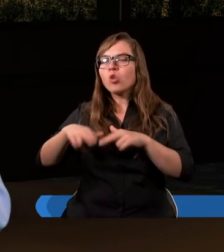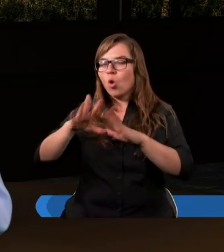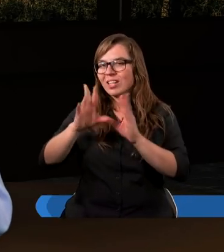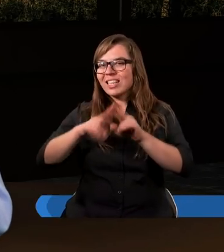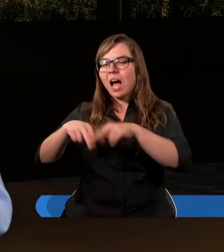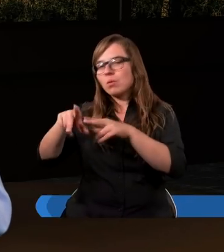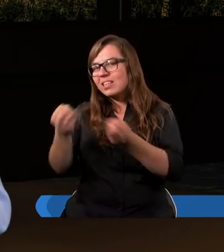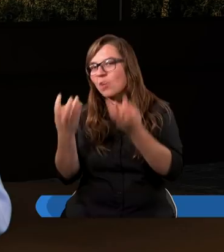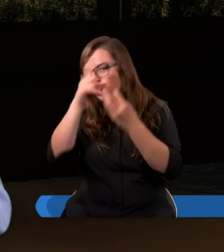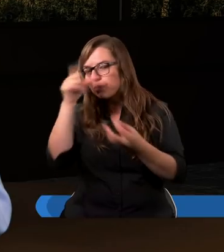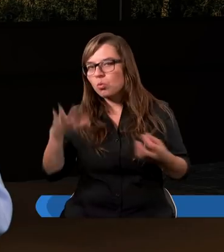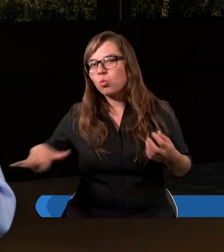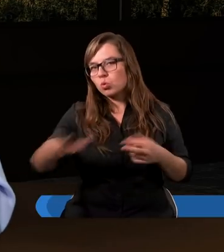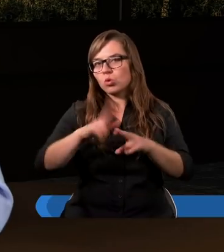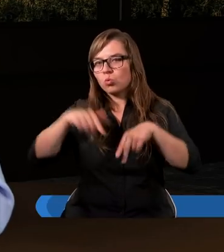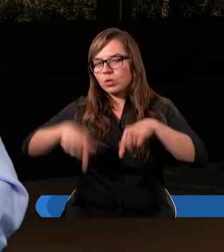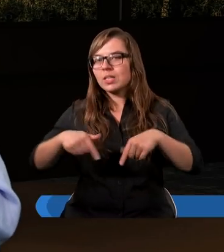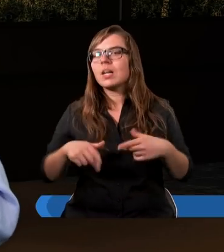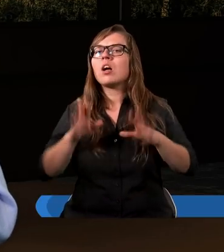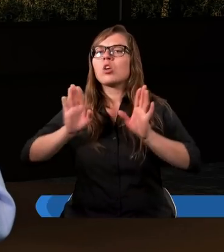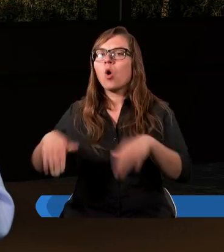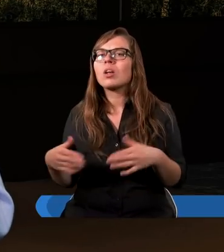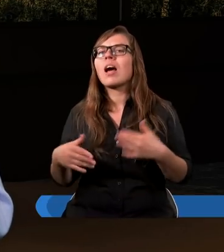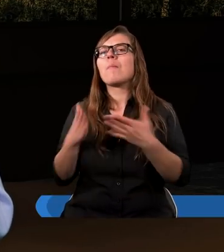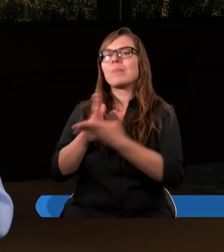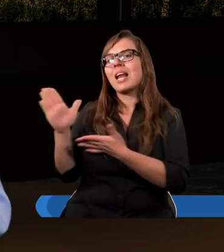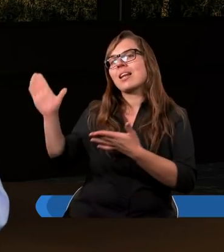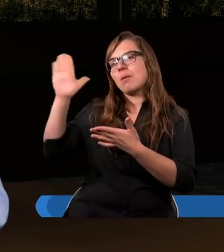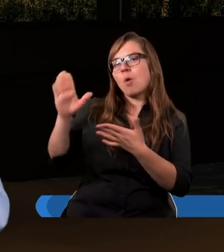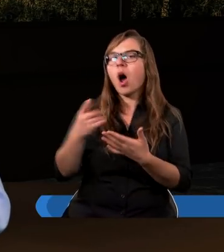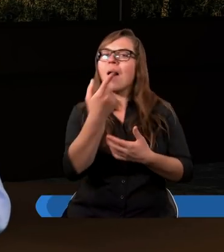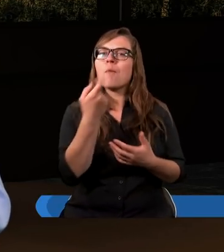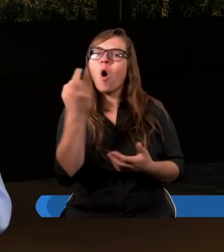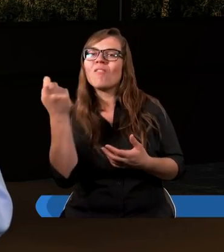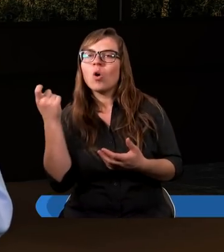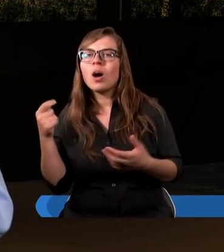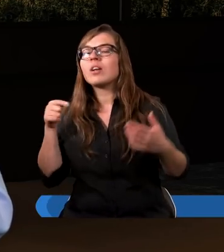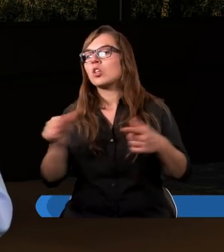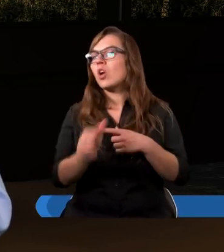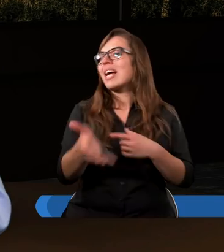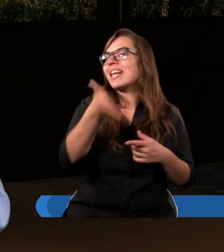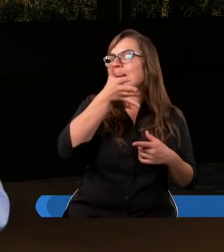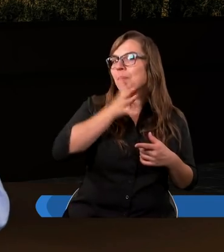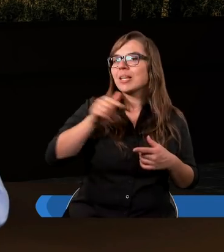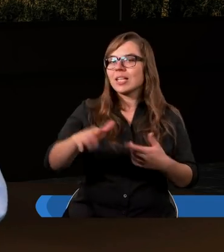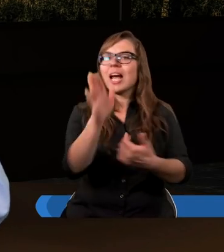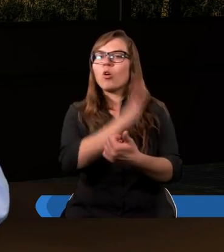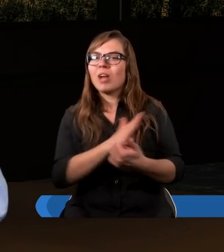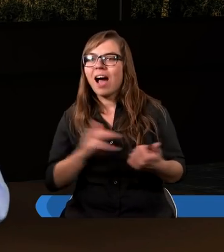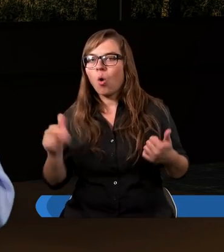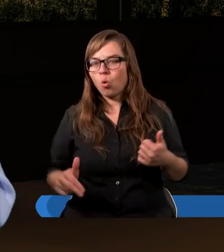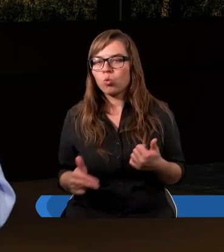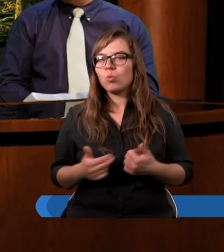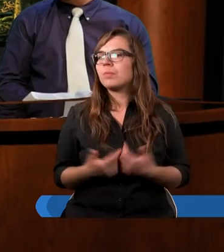stworzeniem, które zostało przez Boga powołane. To jest misją tego narodu. Czyli